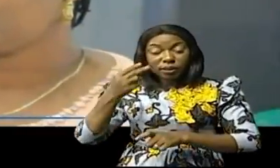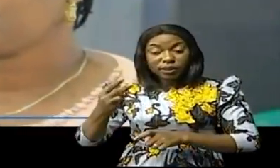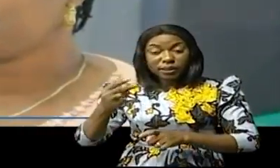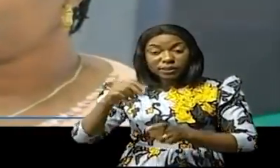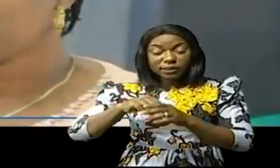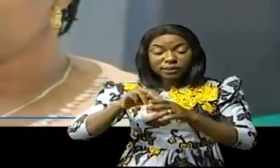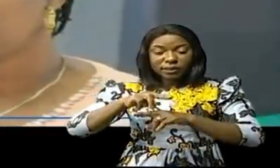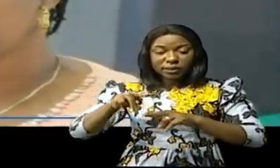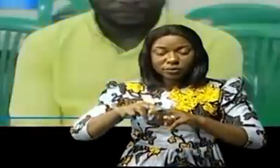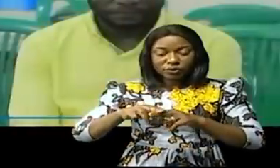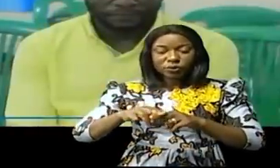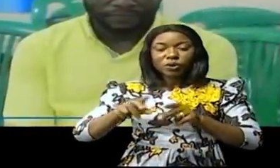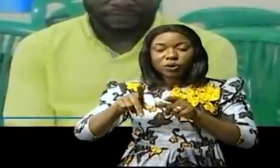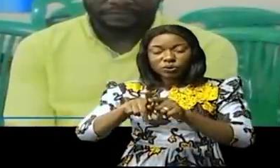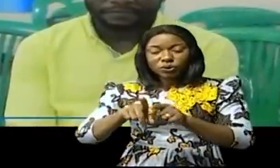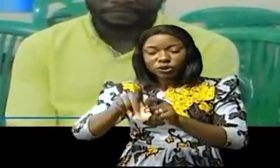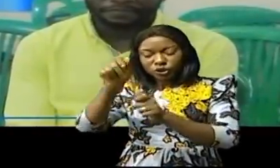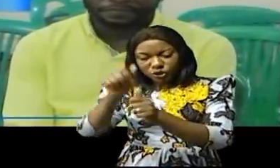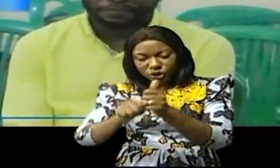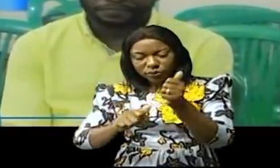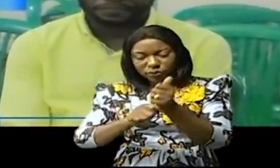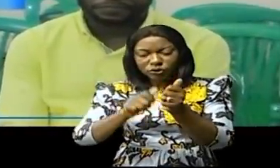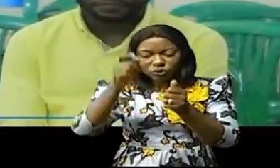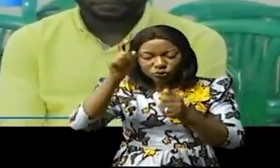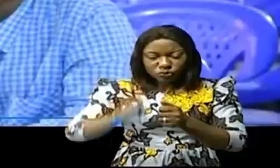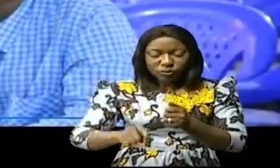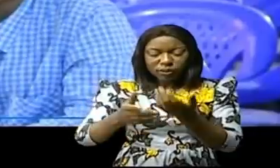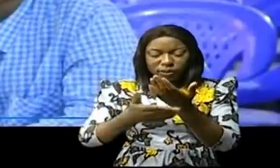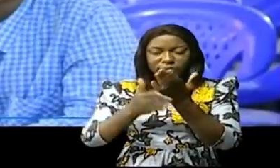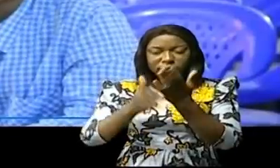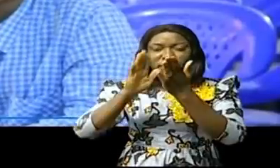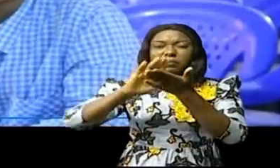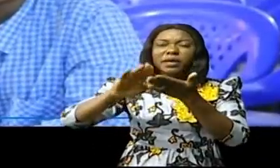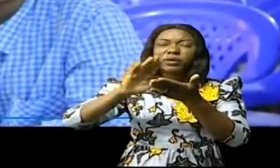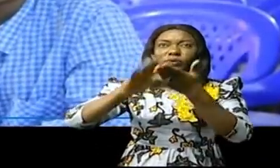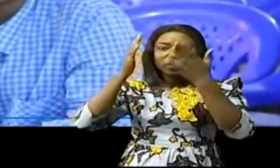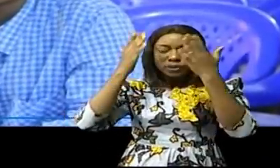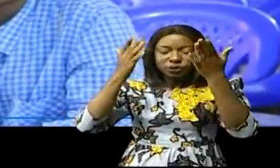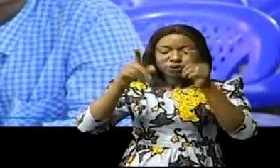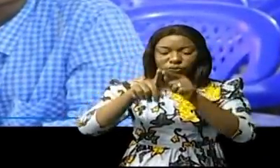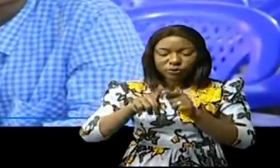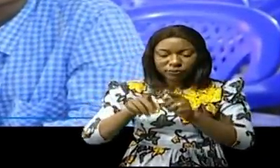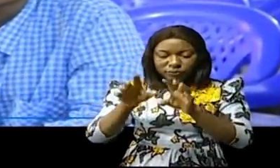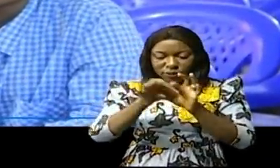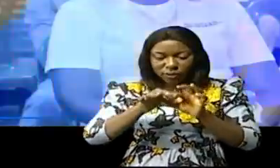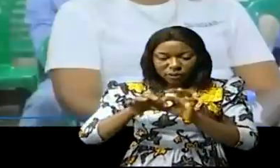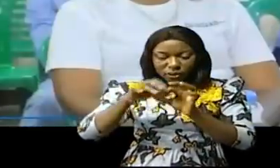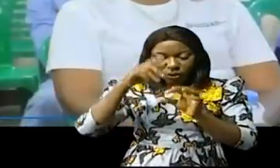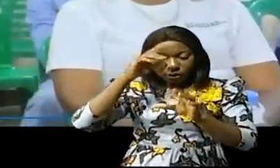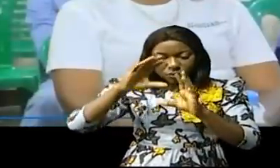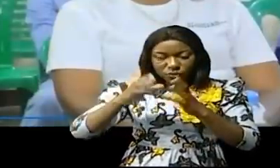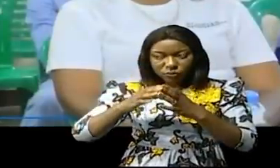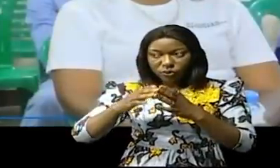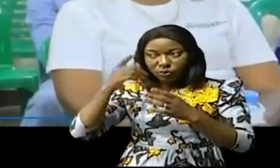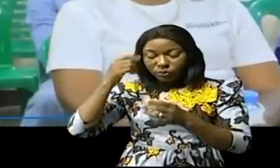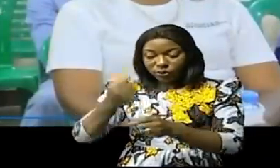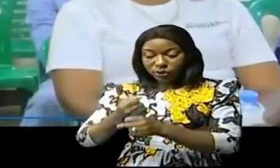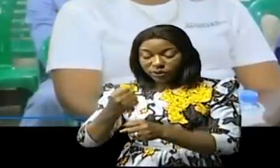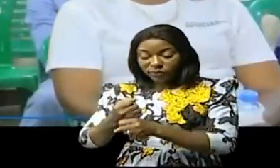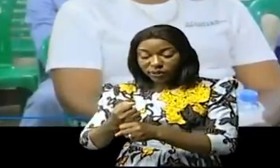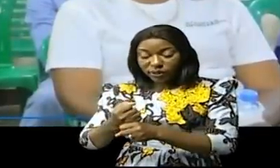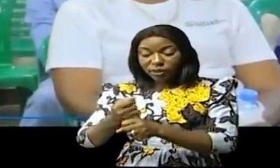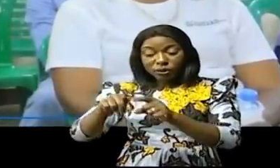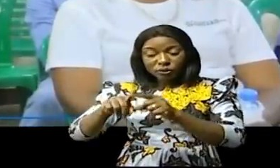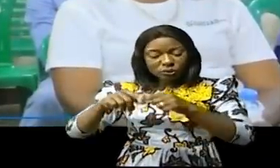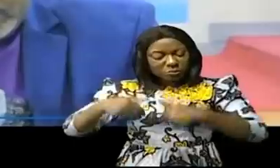nation, concitoyens. Chacun doit demander pardon à Dieu et s'y réconcilier avec son prochain tout en travaillant. En pari,